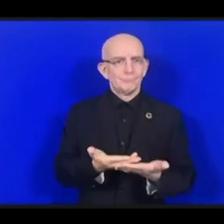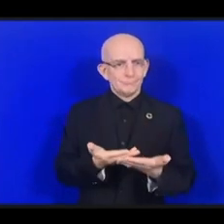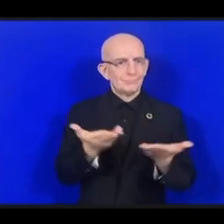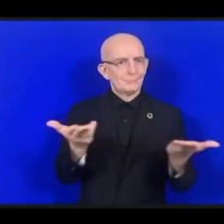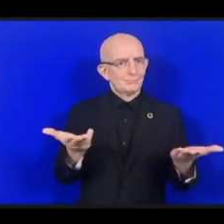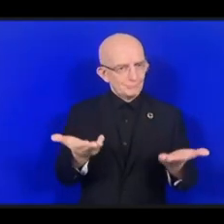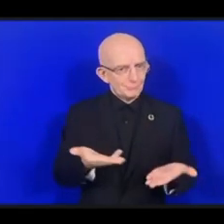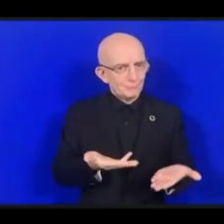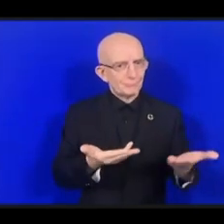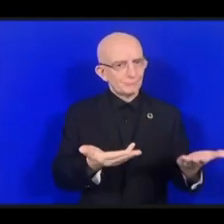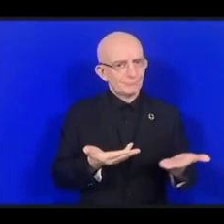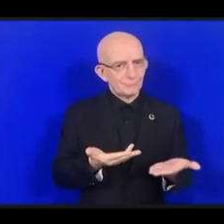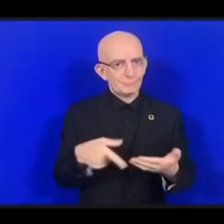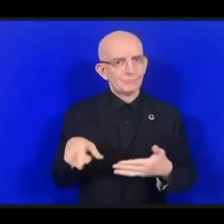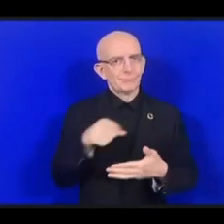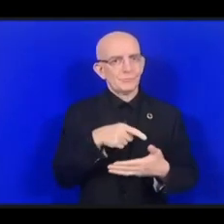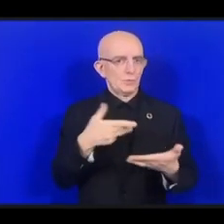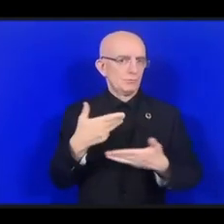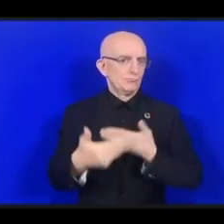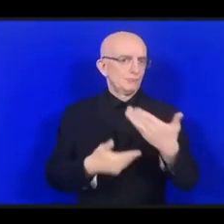В будущем